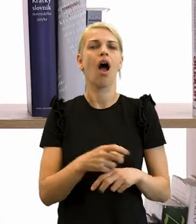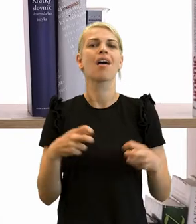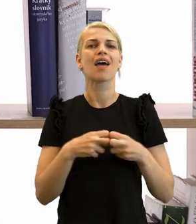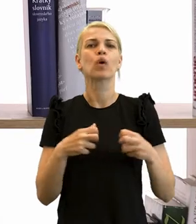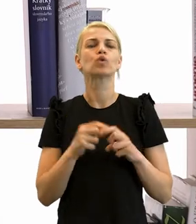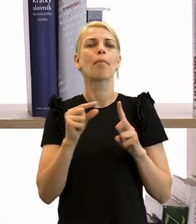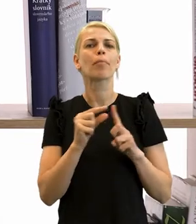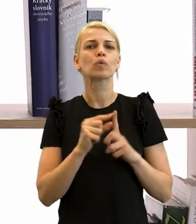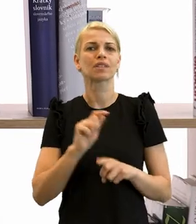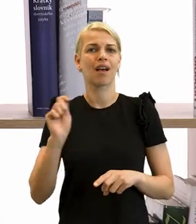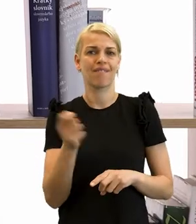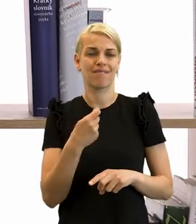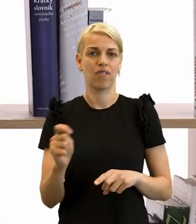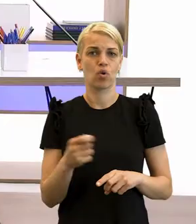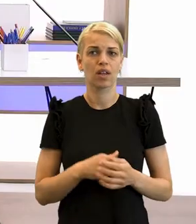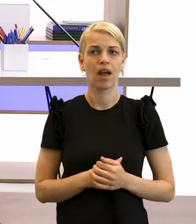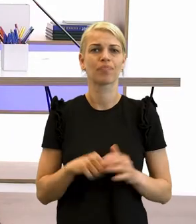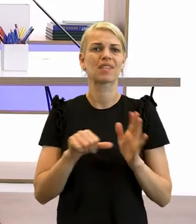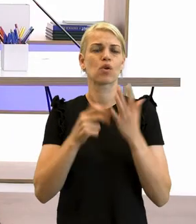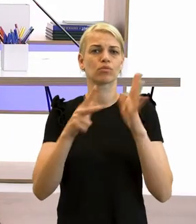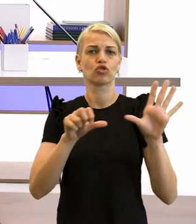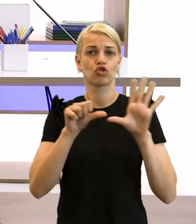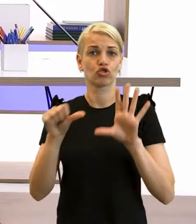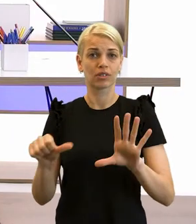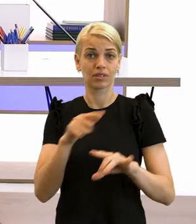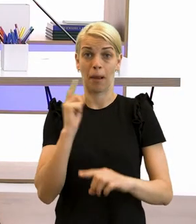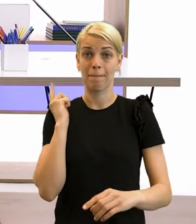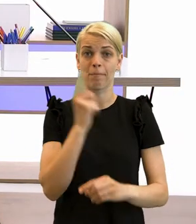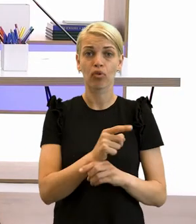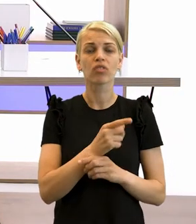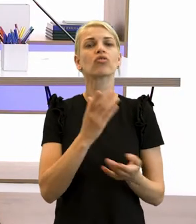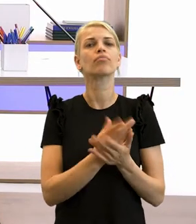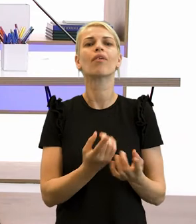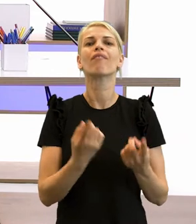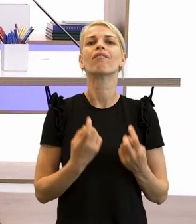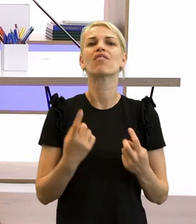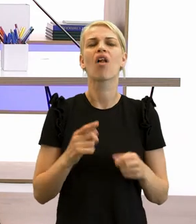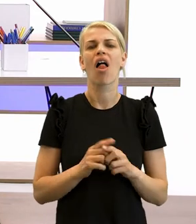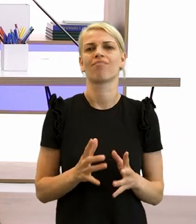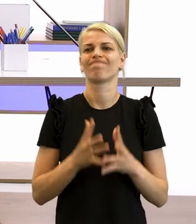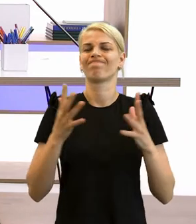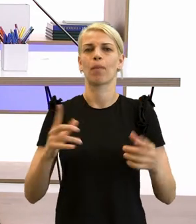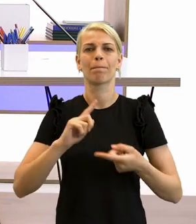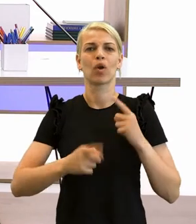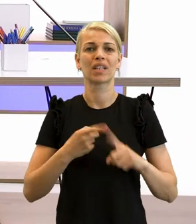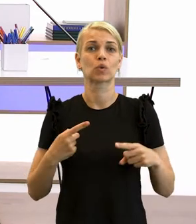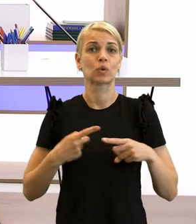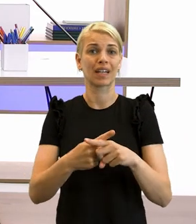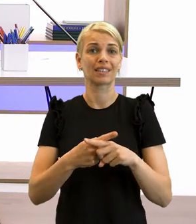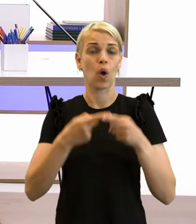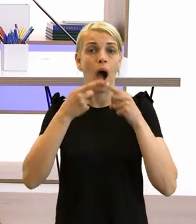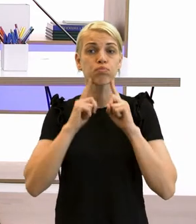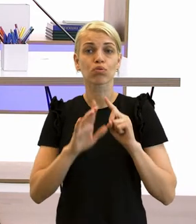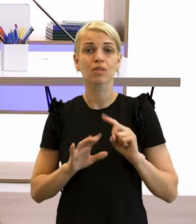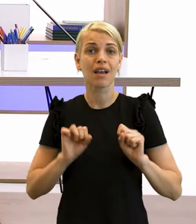1866. Táto porážka vyvolala tak veľkú politickú krízu v Habsburskej monarchii,